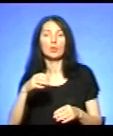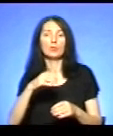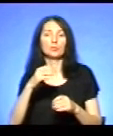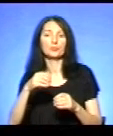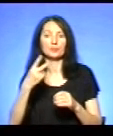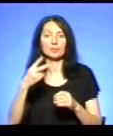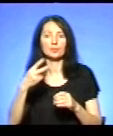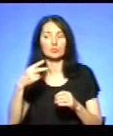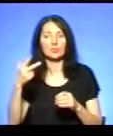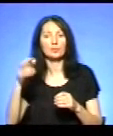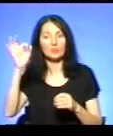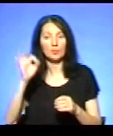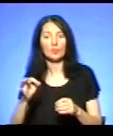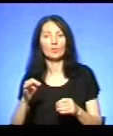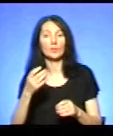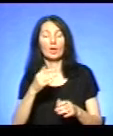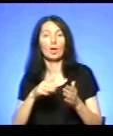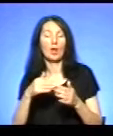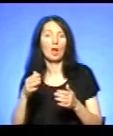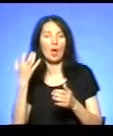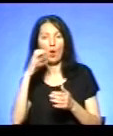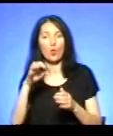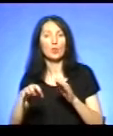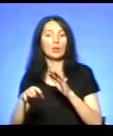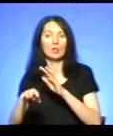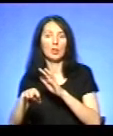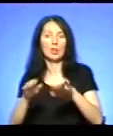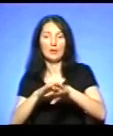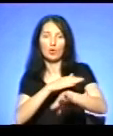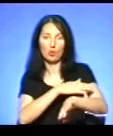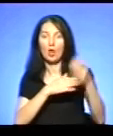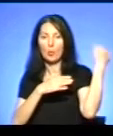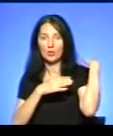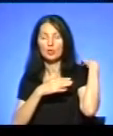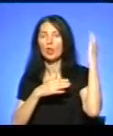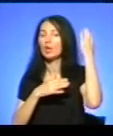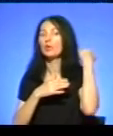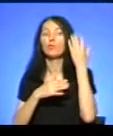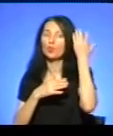руки, лівого плеча і лівої вушної раковини. Також готується до оперативного втручання.